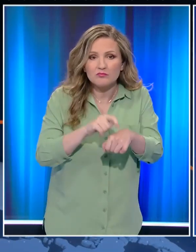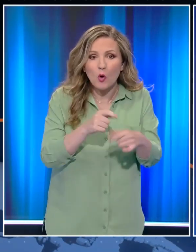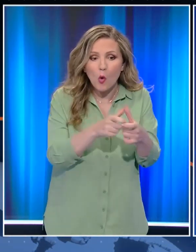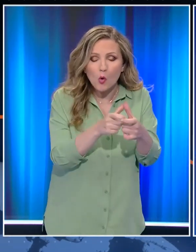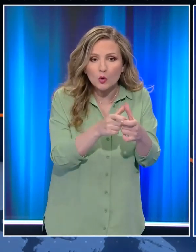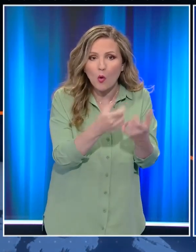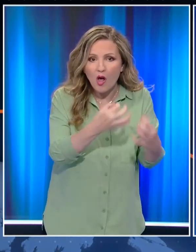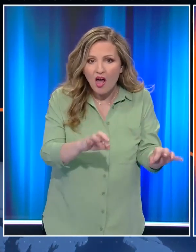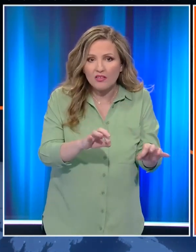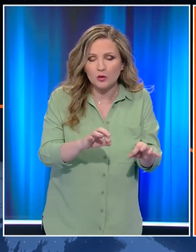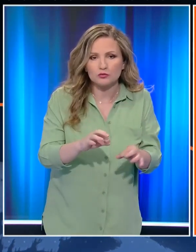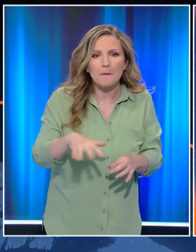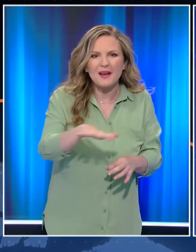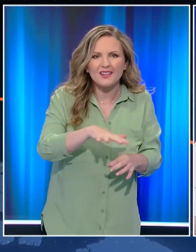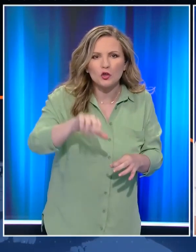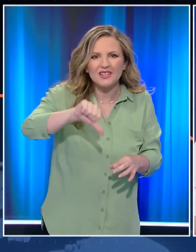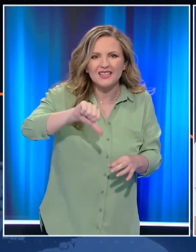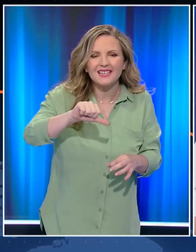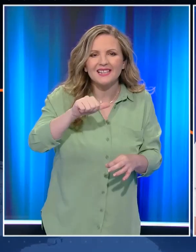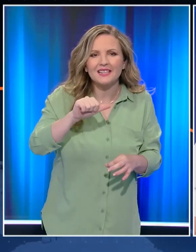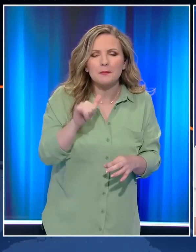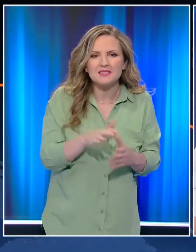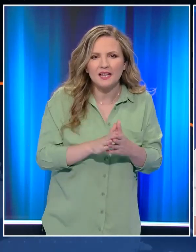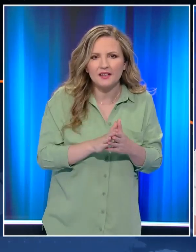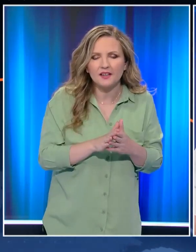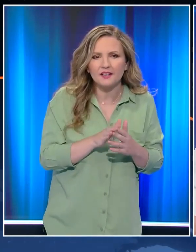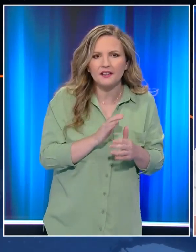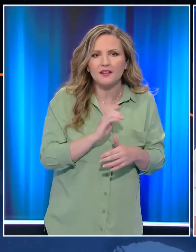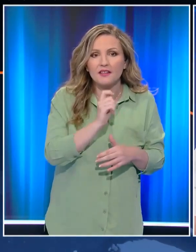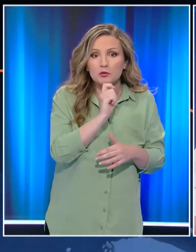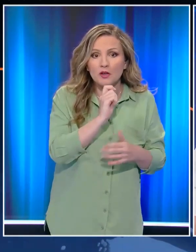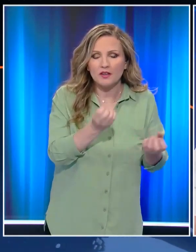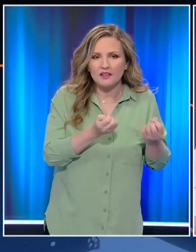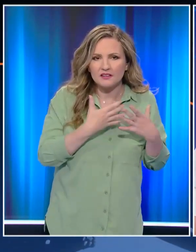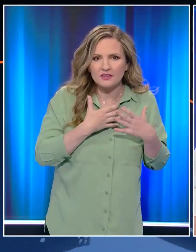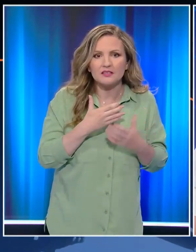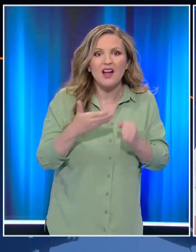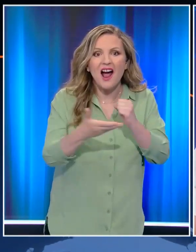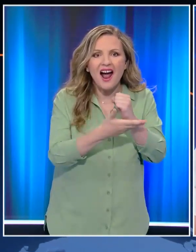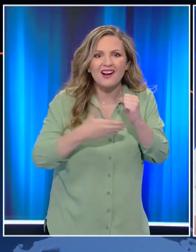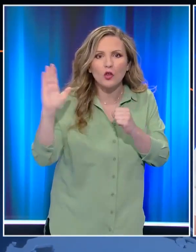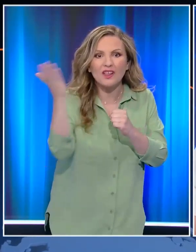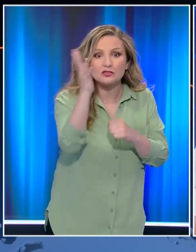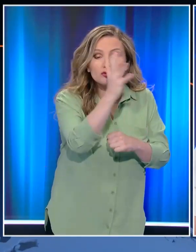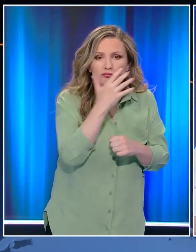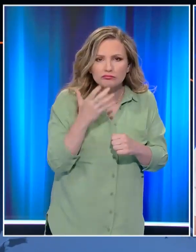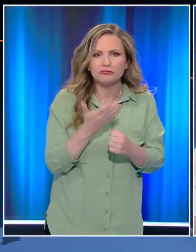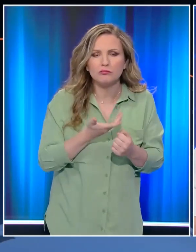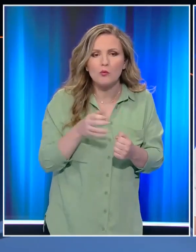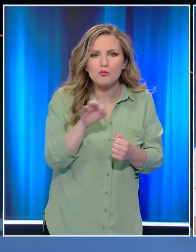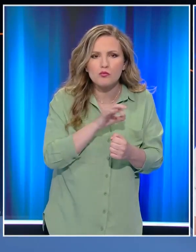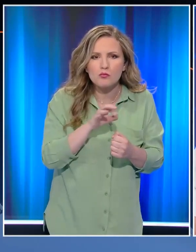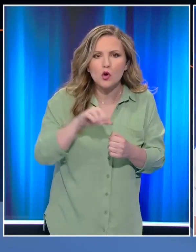χωριού. Ο Γιάννης Ρήγος έχει τις πληροφορίες. Γιάννη. Έτσι ακριβώς είναι. Μείνα φωτιά ξέσπασε σε αγροτοδαστική έκταση στην τοπική κοινότητα